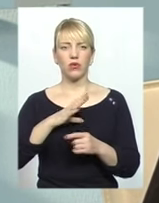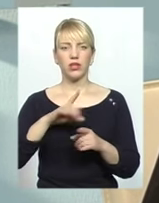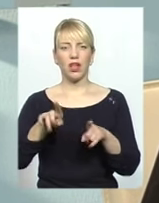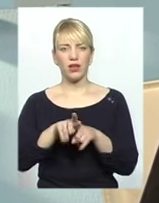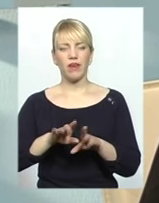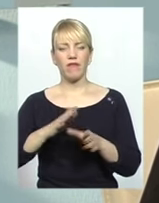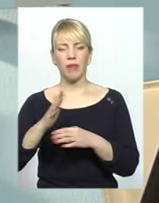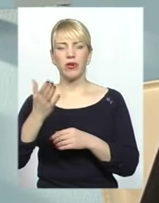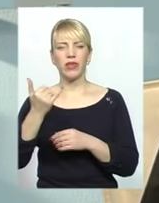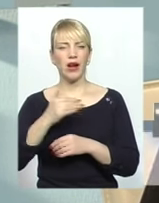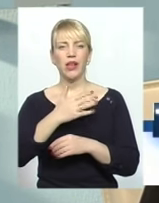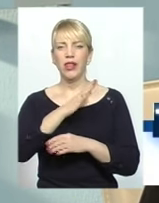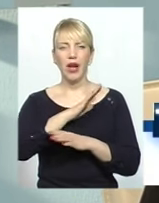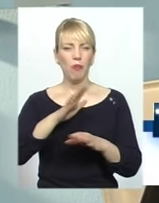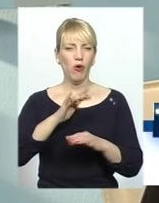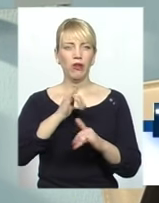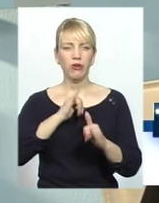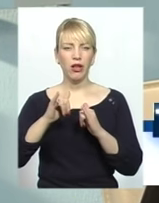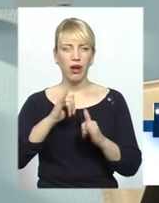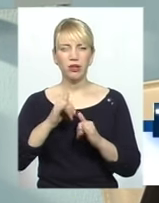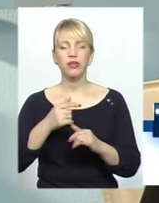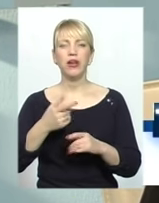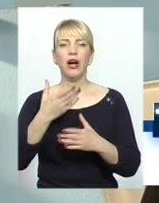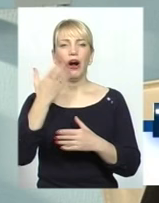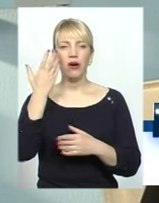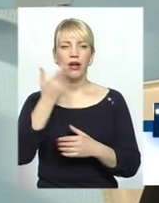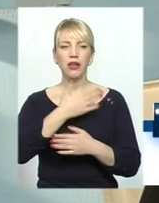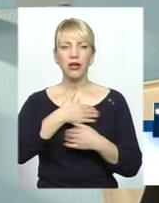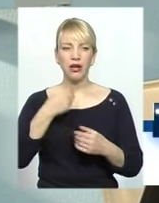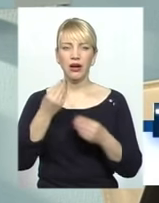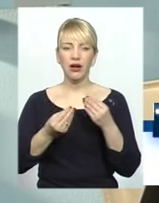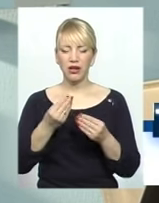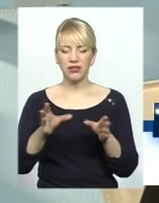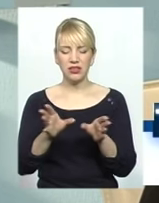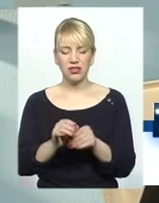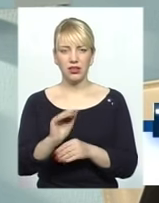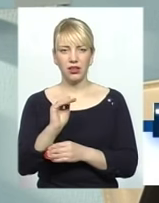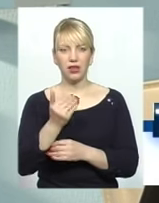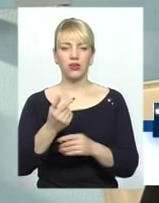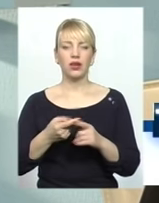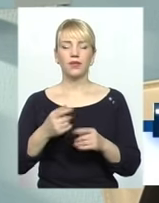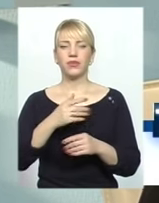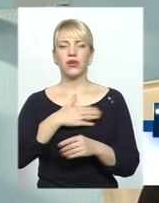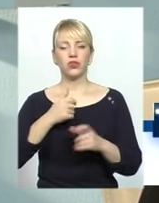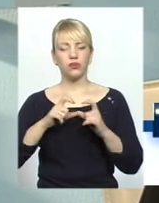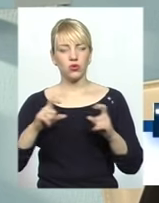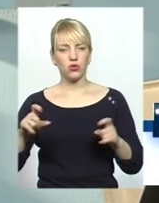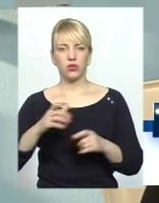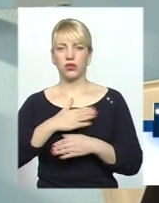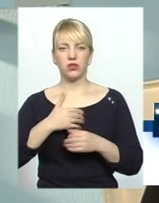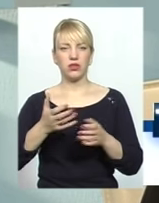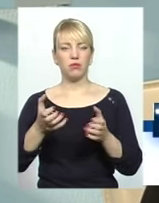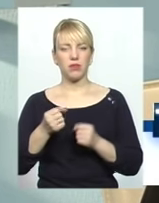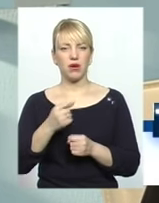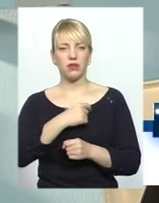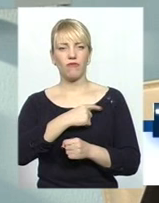випадки, да, тої нетолеранції. Коли не хотіли гратися, наприклад, діти в школі, бо поляки чи там в Камсумол той же не приймали.